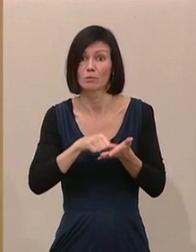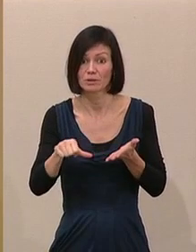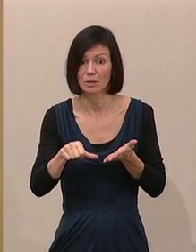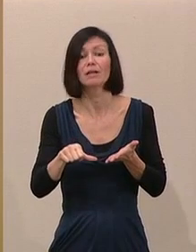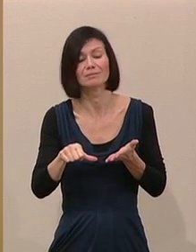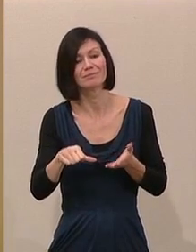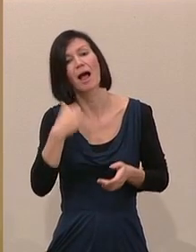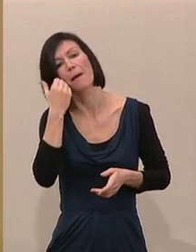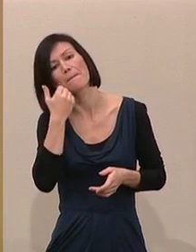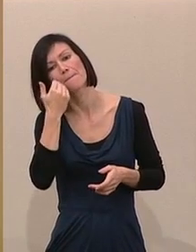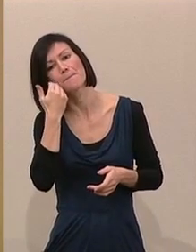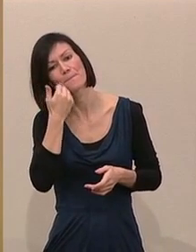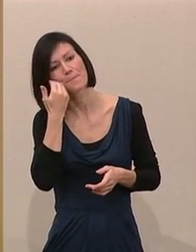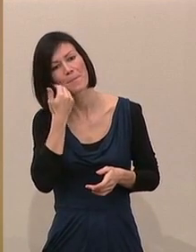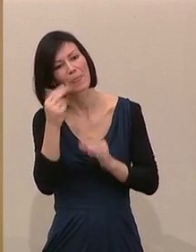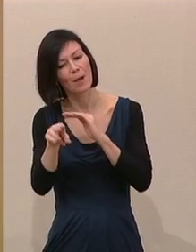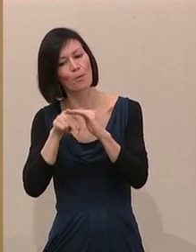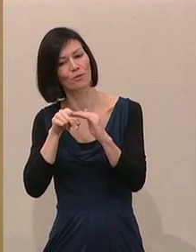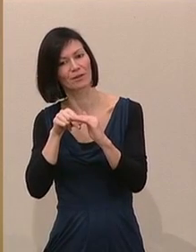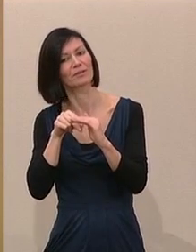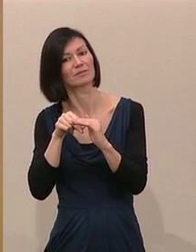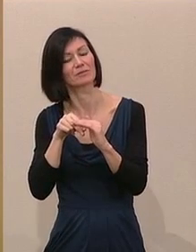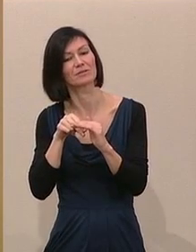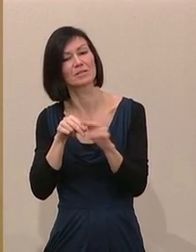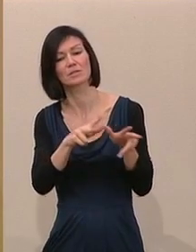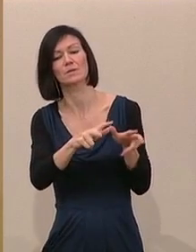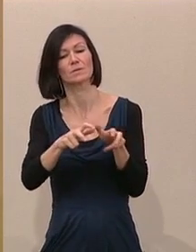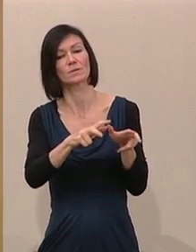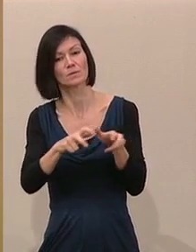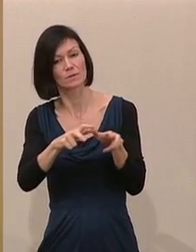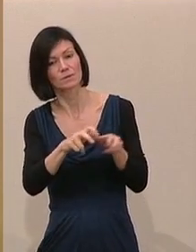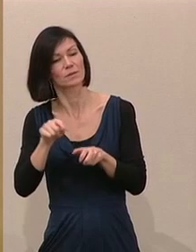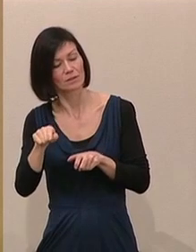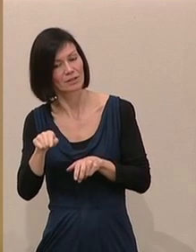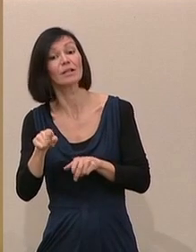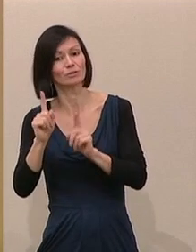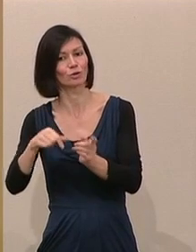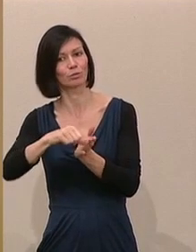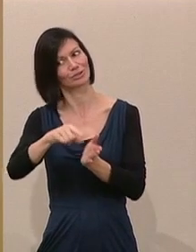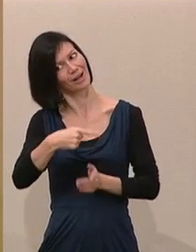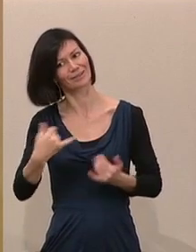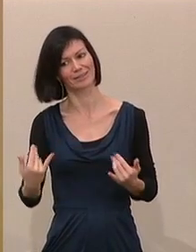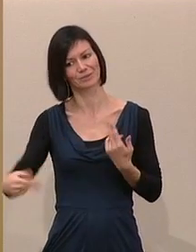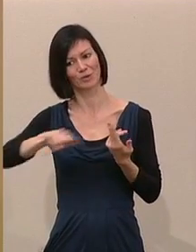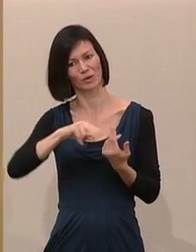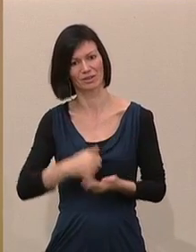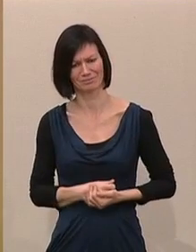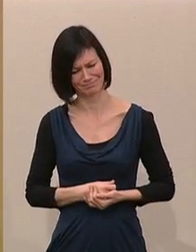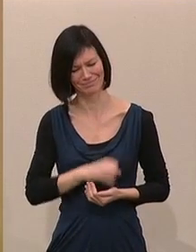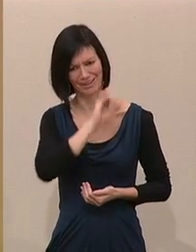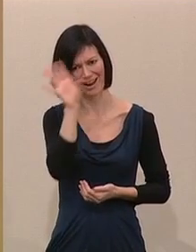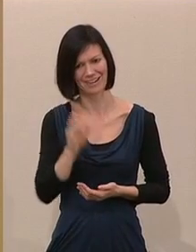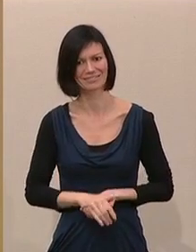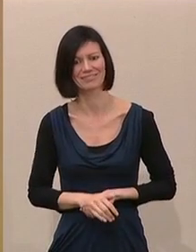männerdominierte, unternehmerisch tätige Ausbeuterklasse, das ist auch klar. Wobei, bei der